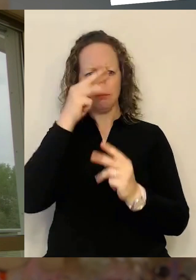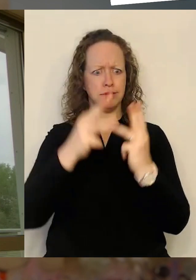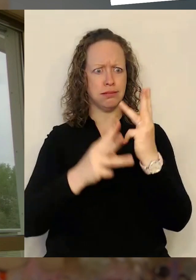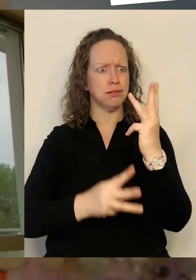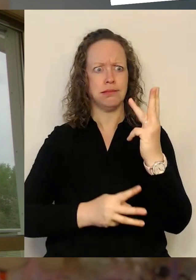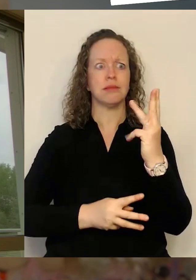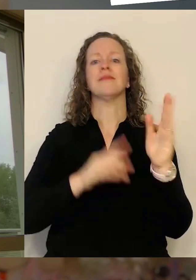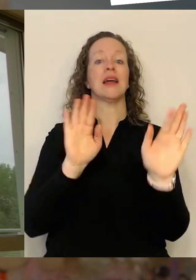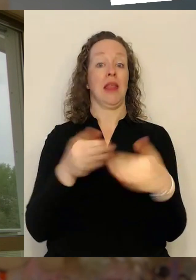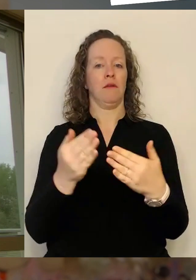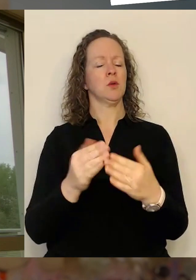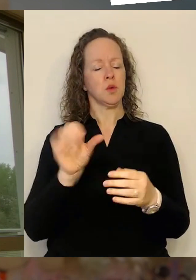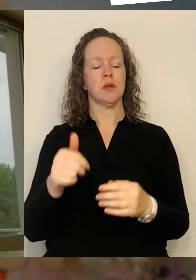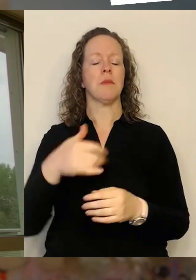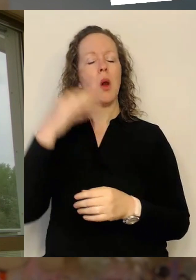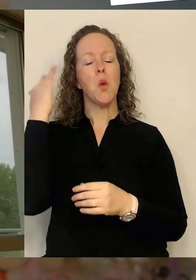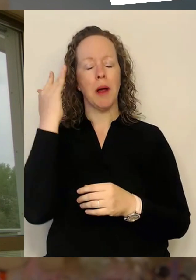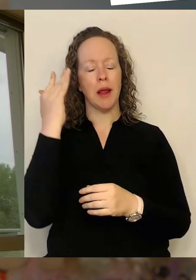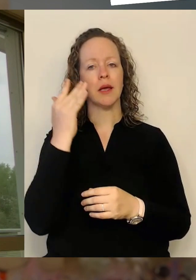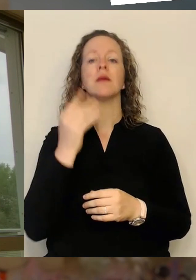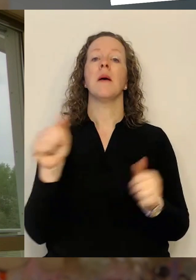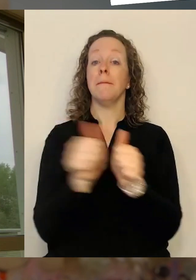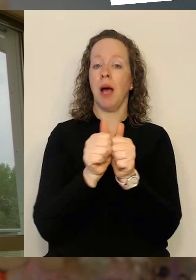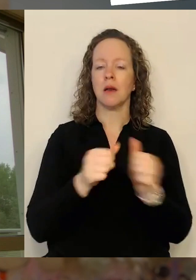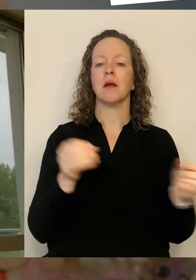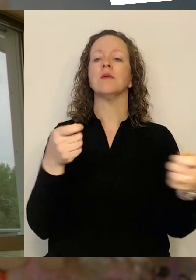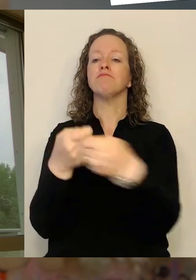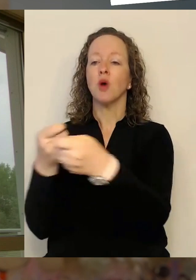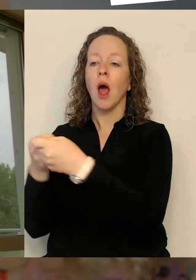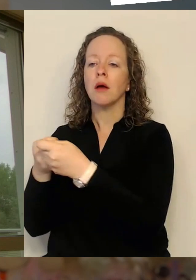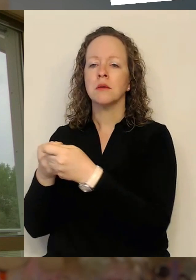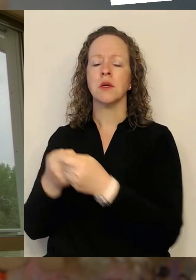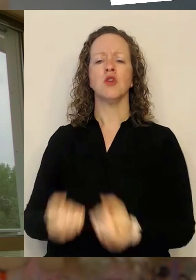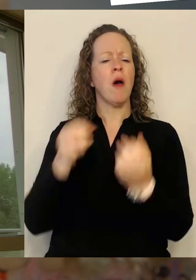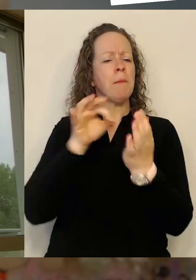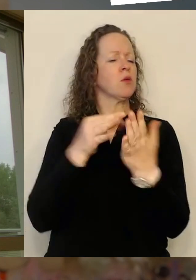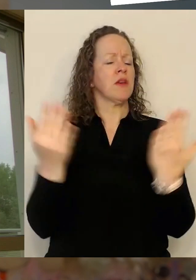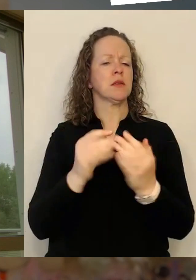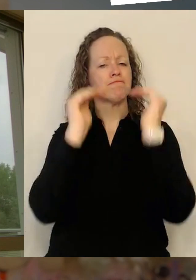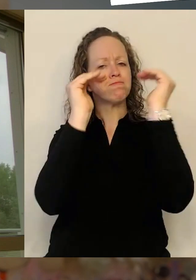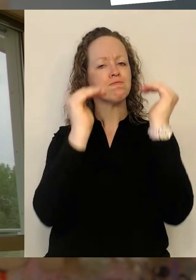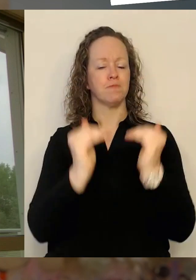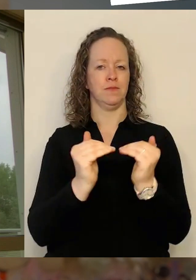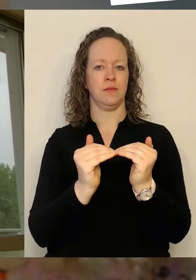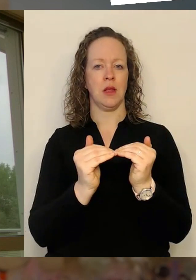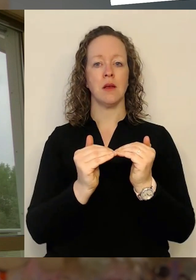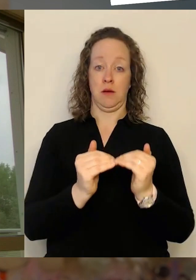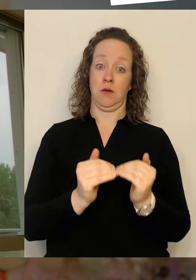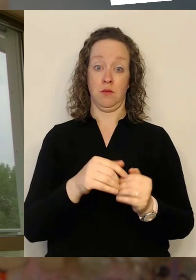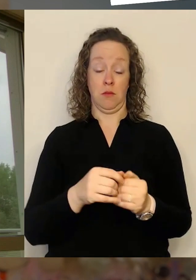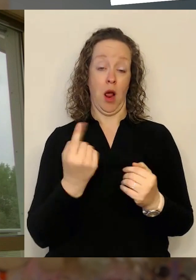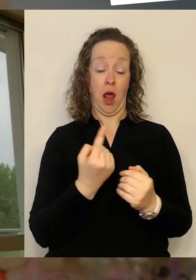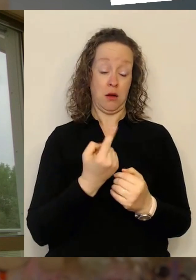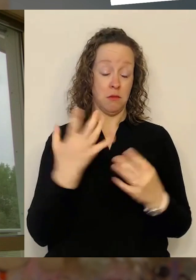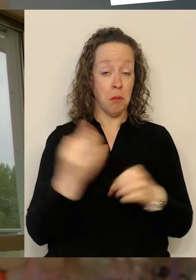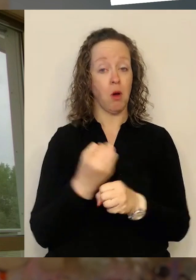Schwerpunkte. Und das heißt in erster Linie die Menschen mit einzubeziehen. Das heißt auch über feste Strukturen das Ganze abzusichern. Wir haben beispielsweise